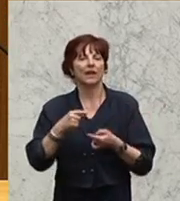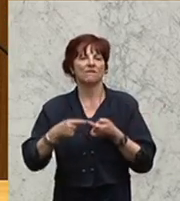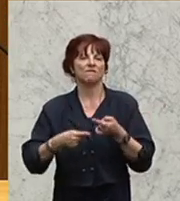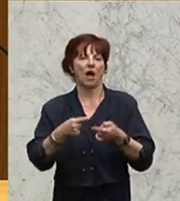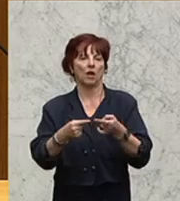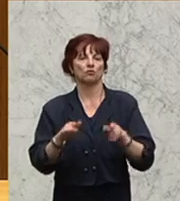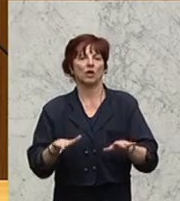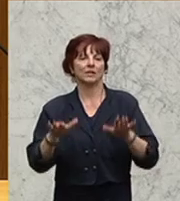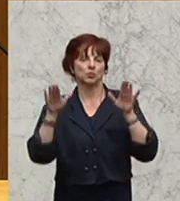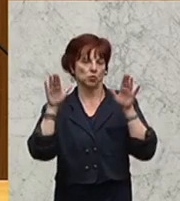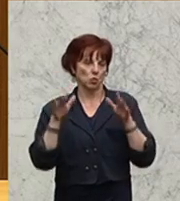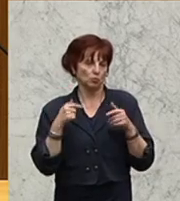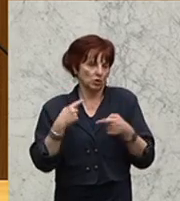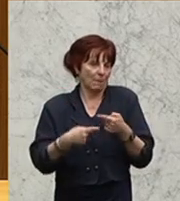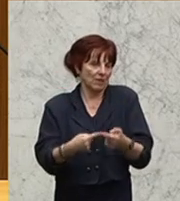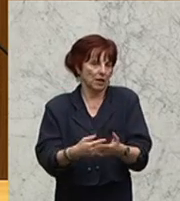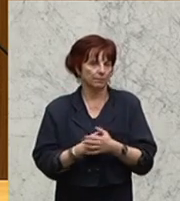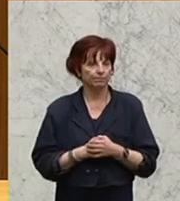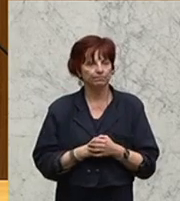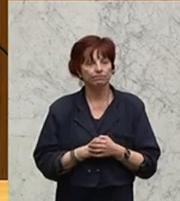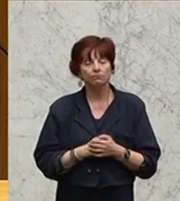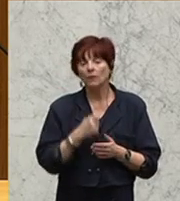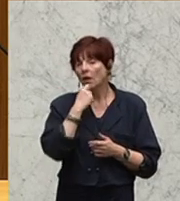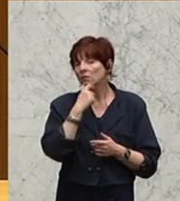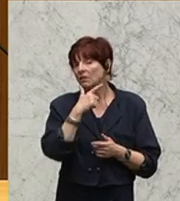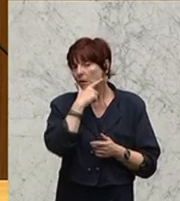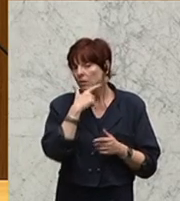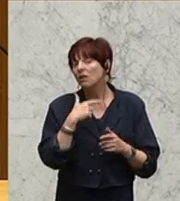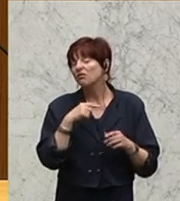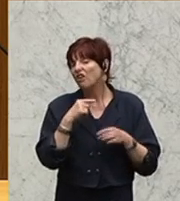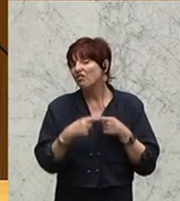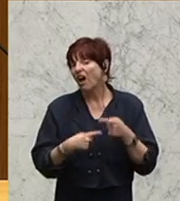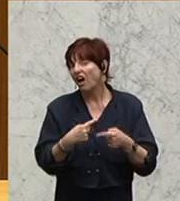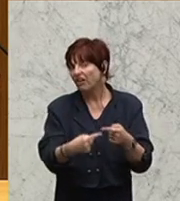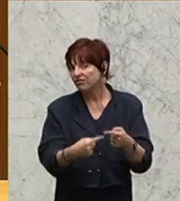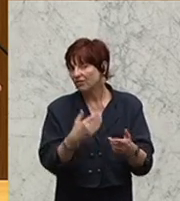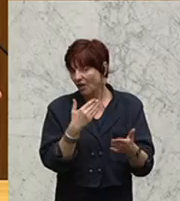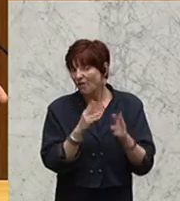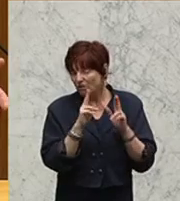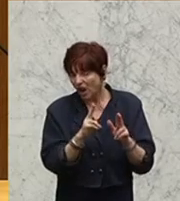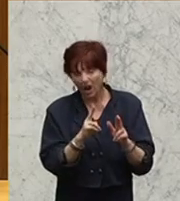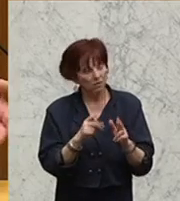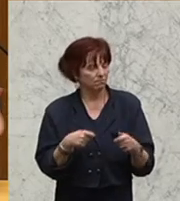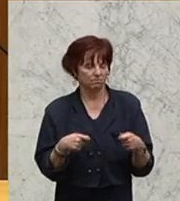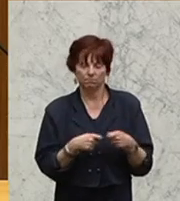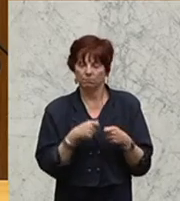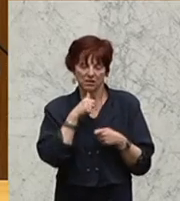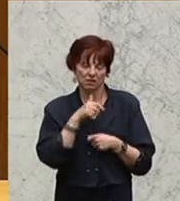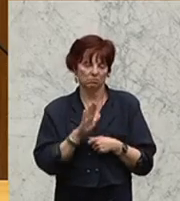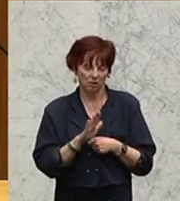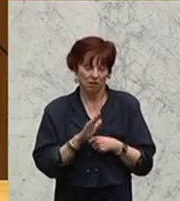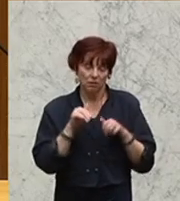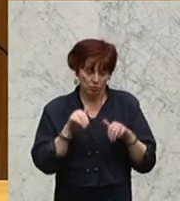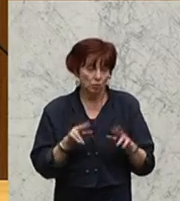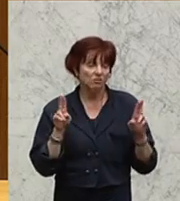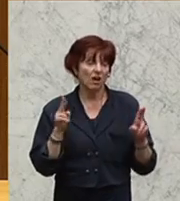Und in der Tat ist natürlich das Dublin-Verfahren ins Wanken gekommen. Das müssen wir ganz